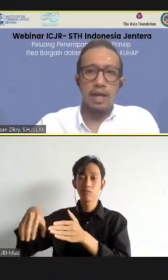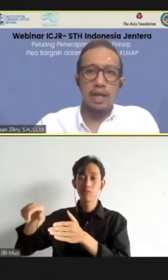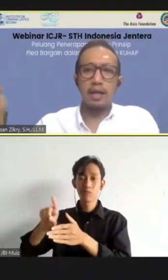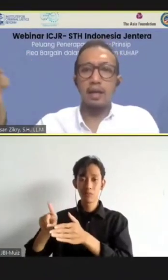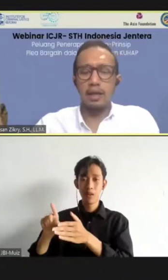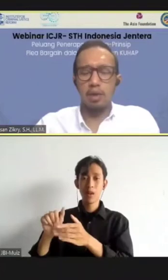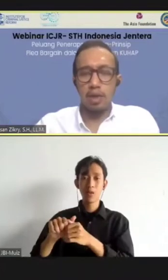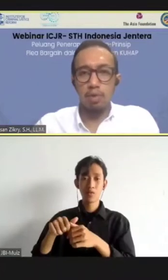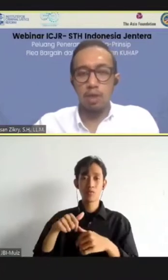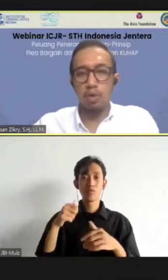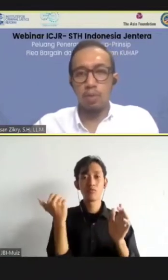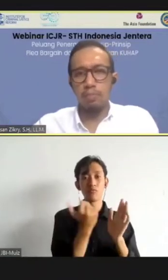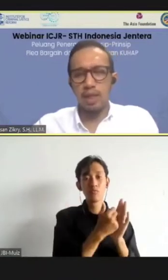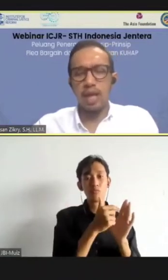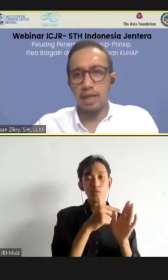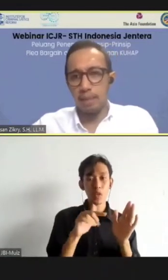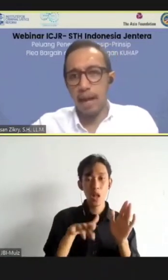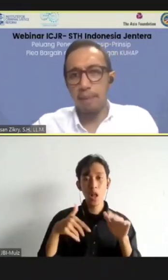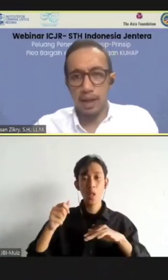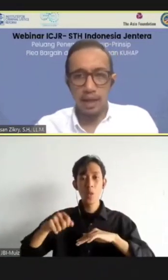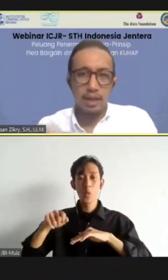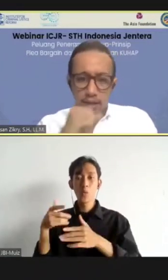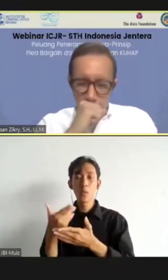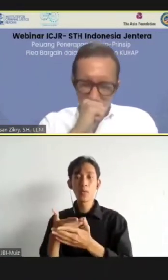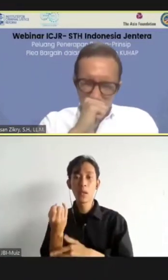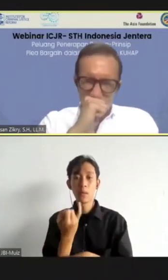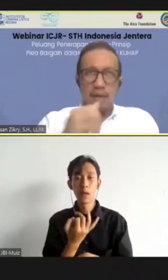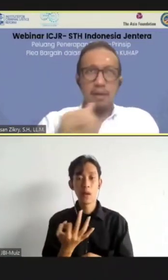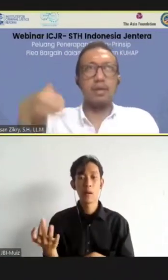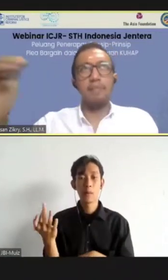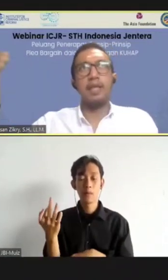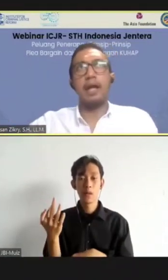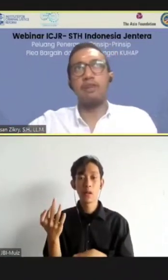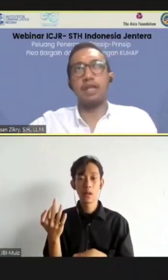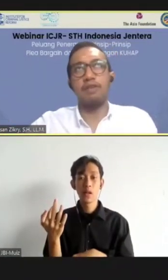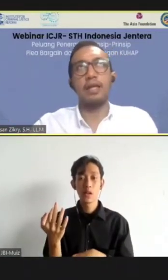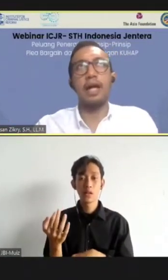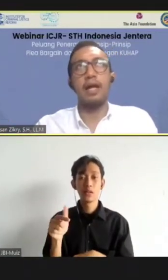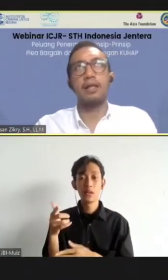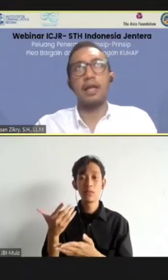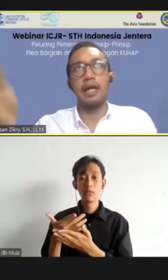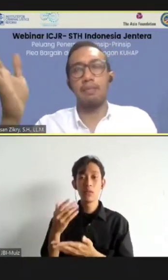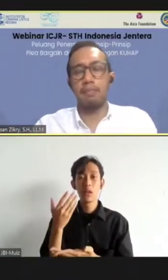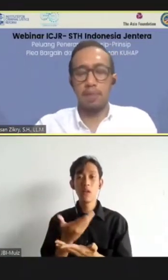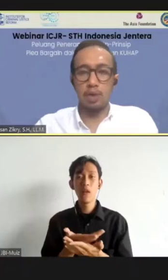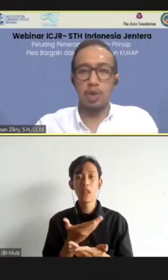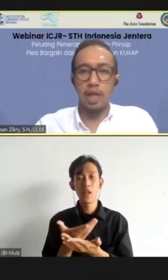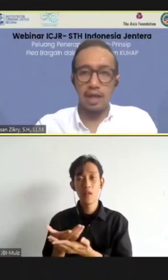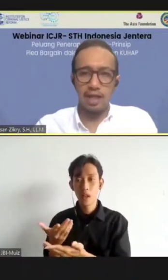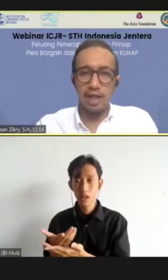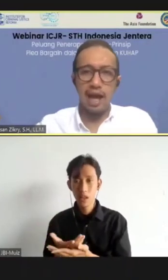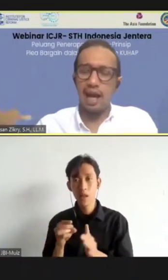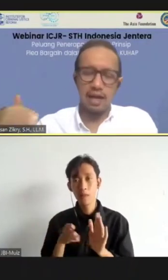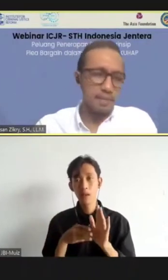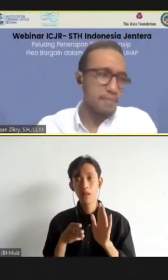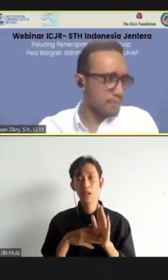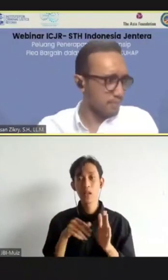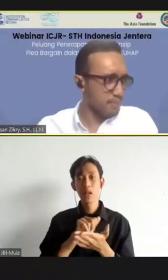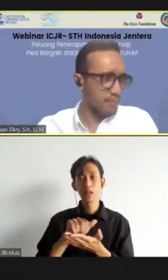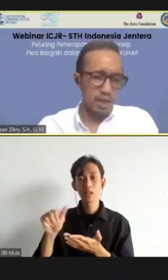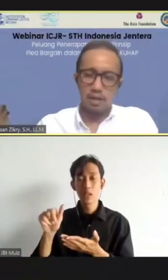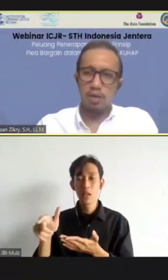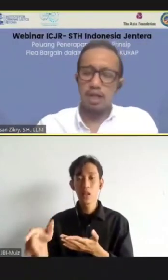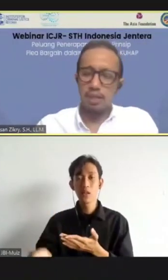bisa dikurangin, atau dia mau dihukum mintanya berapa, dia minta ada fakta-fakta terkait kasus dia yang dihilangkan,